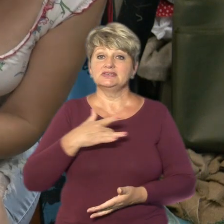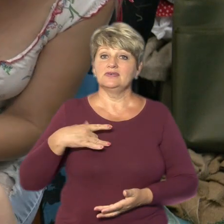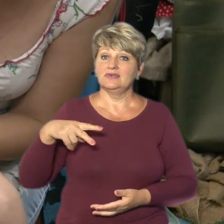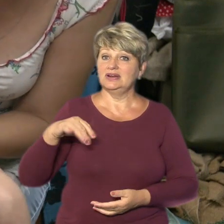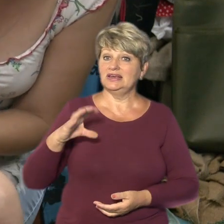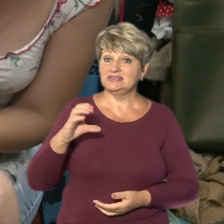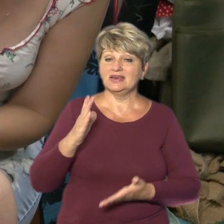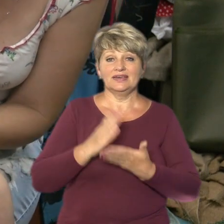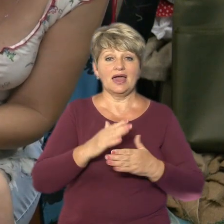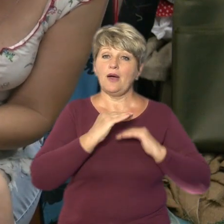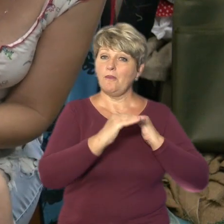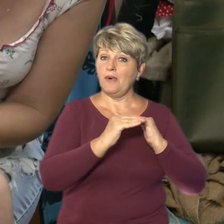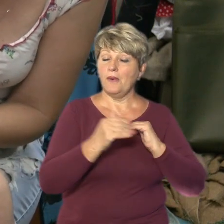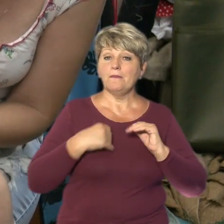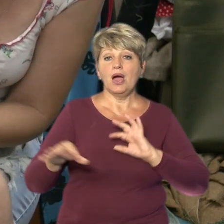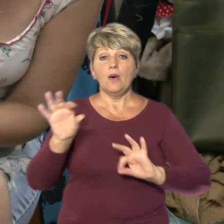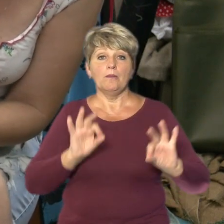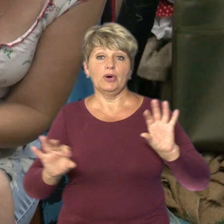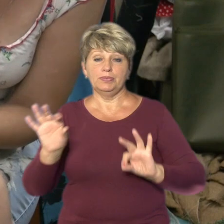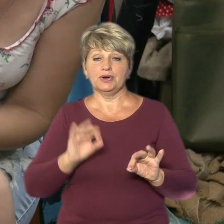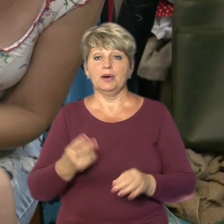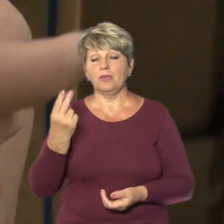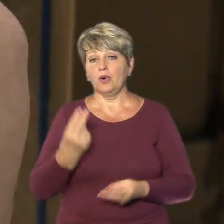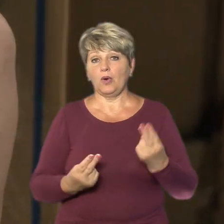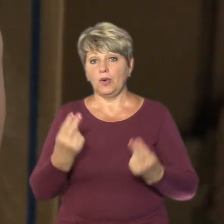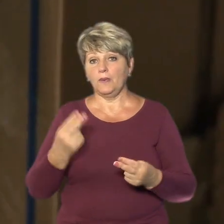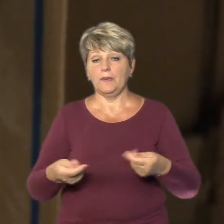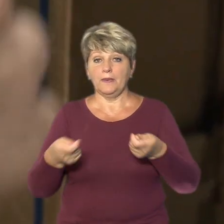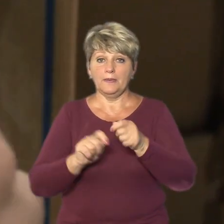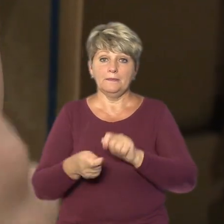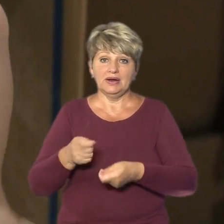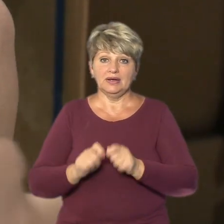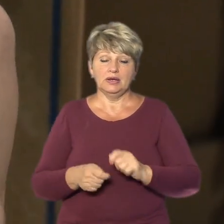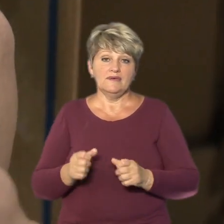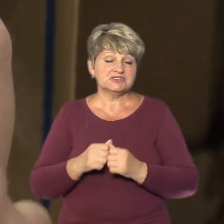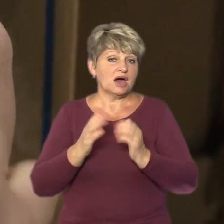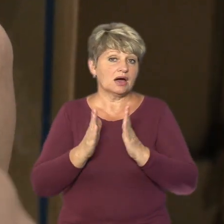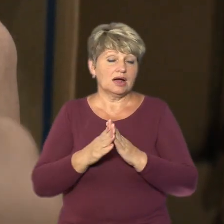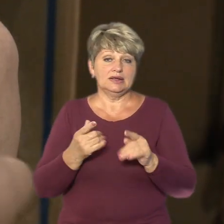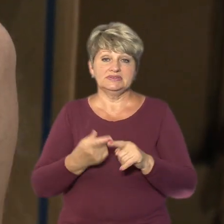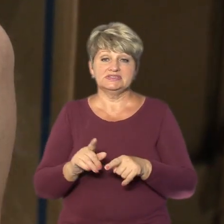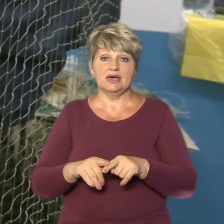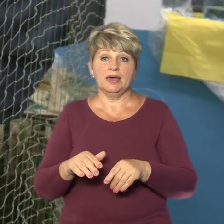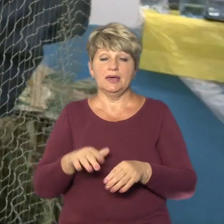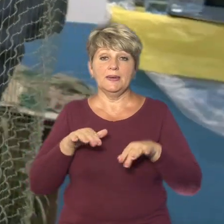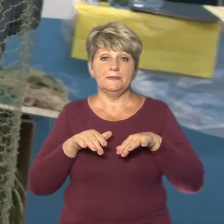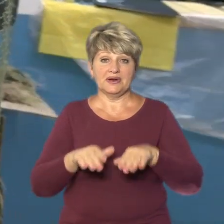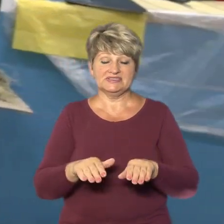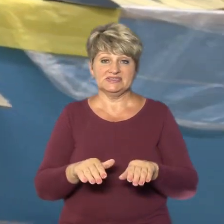лісостеп. Ми підбираємо по кольору і плетемо. Взагалі, то такий процес, він,